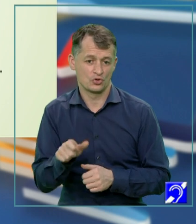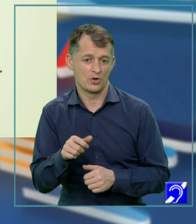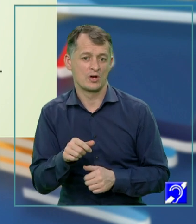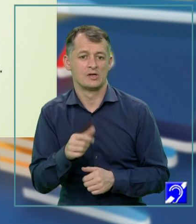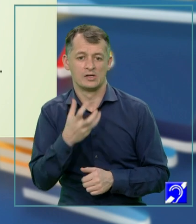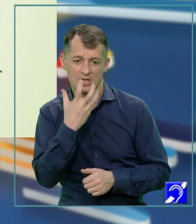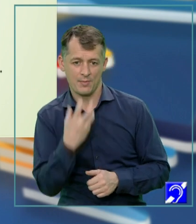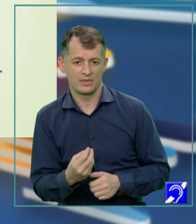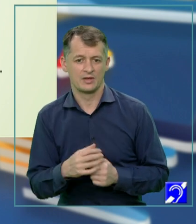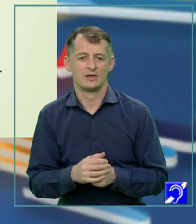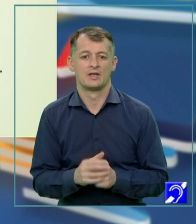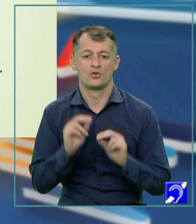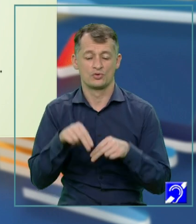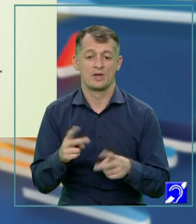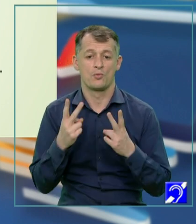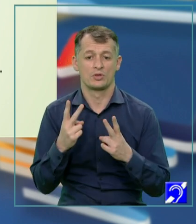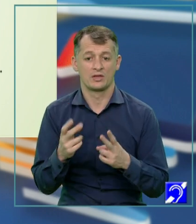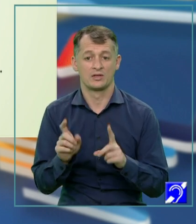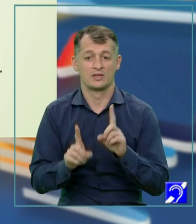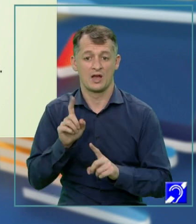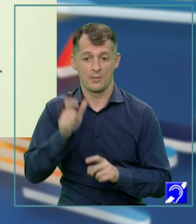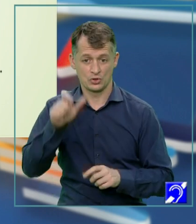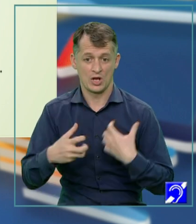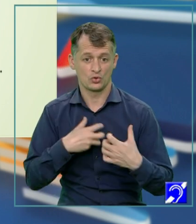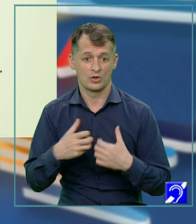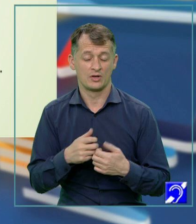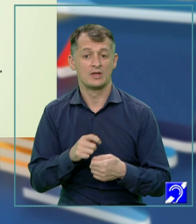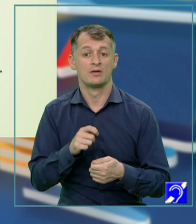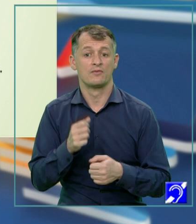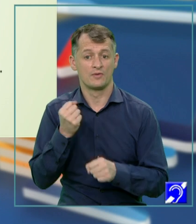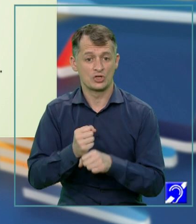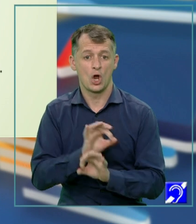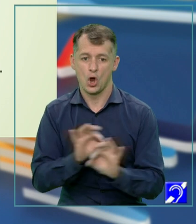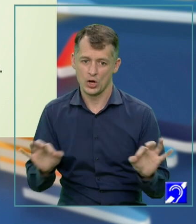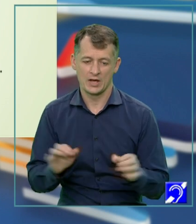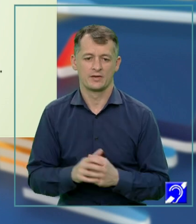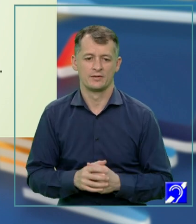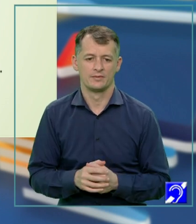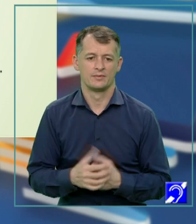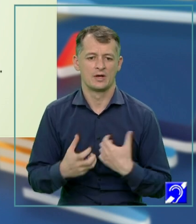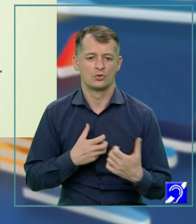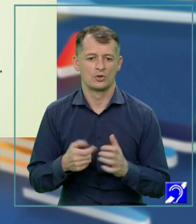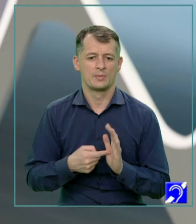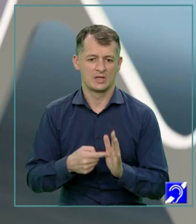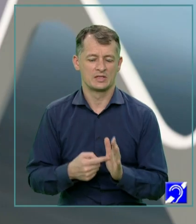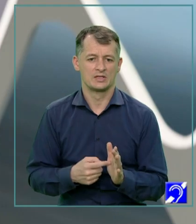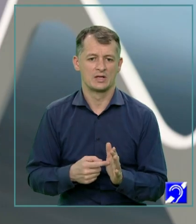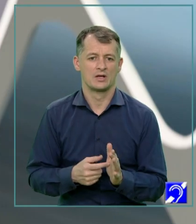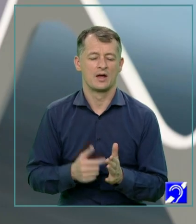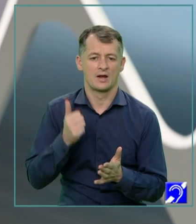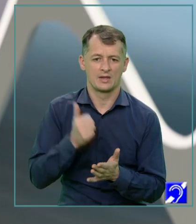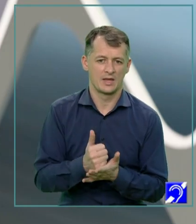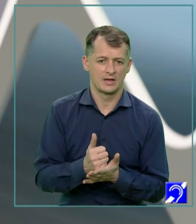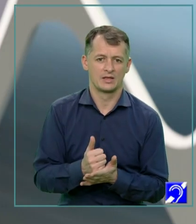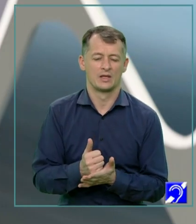interpretează corect. Actorul interpretează rolul respectând raportul dintre artă și realitate. În timpul